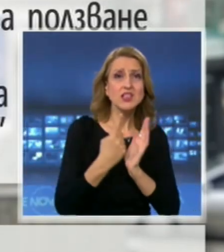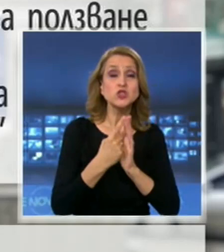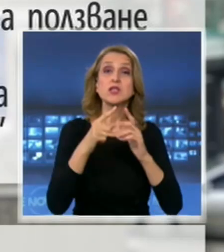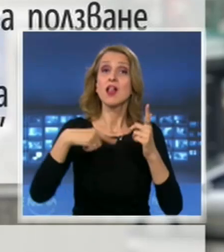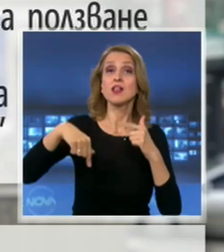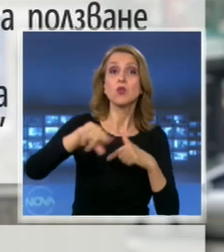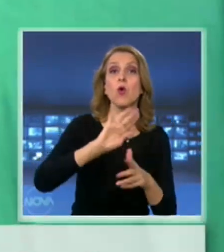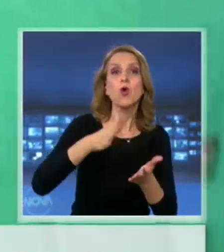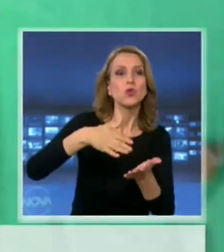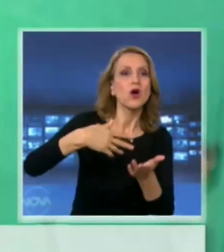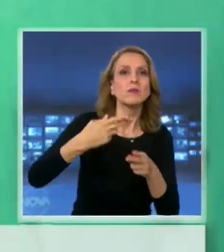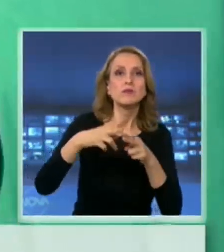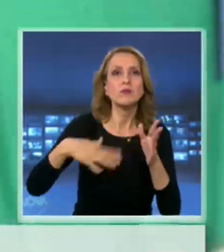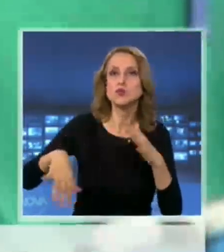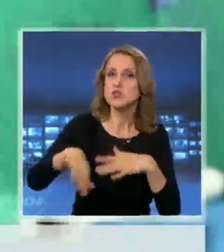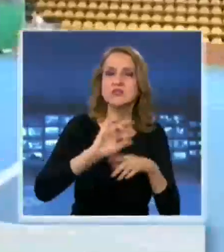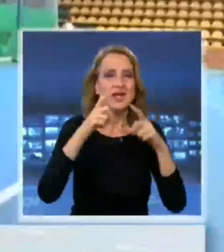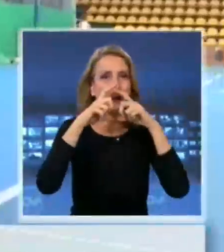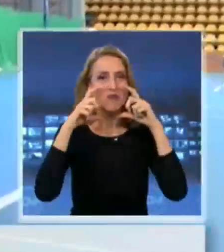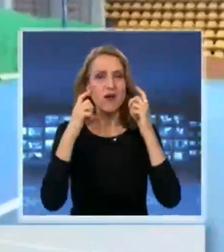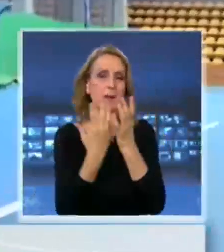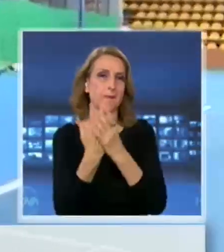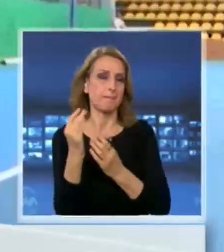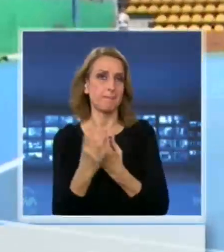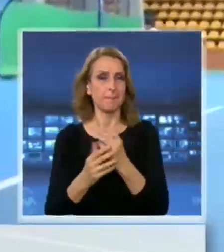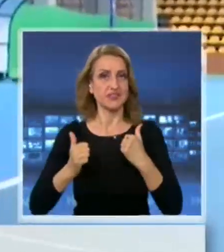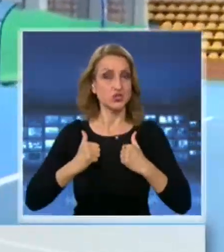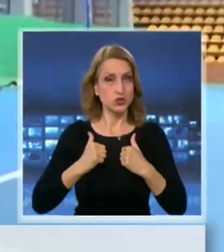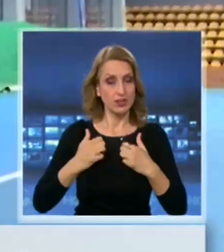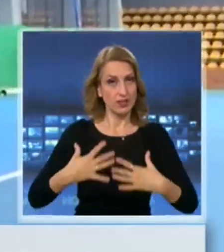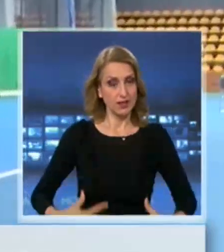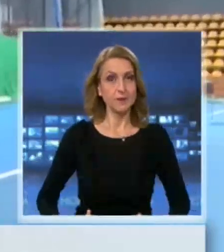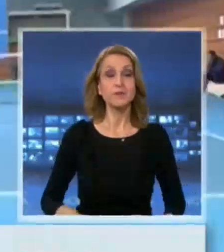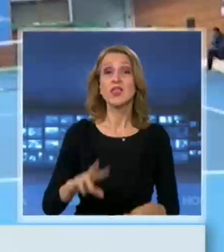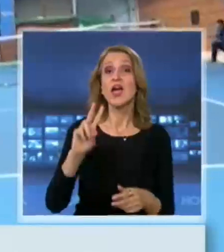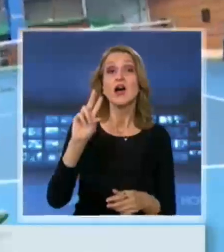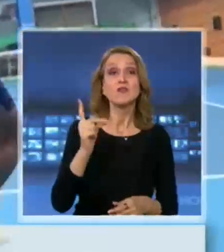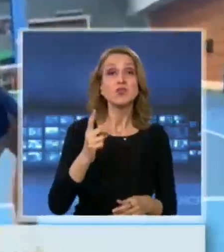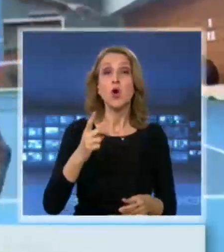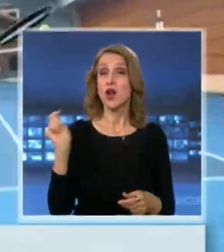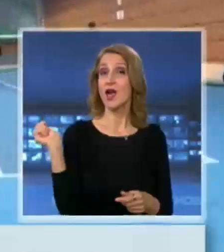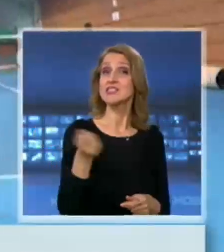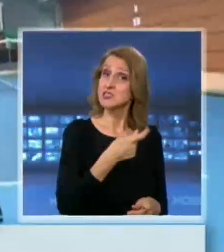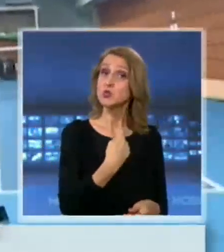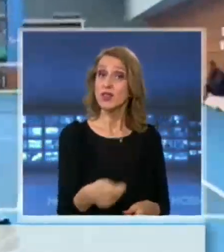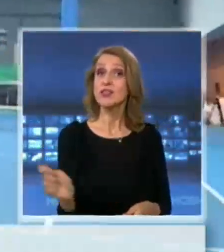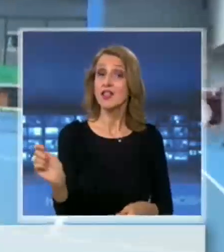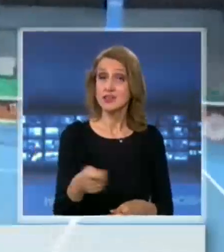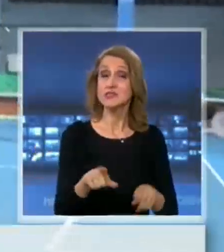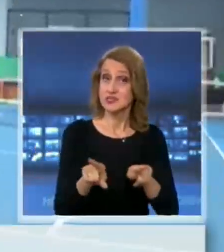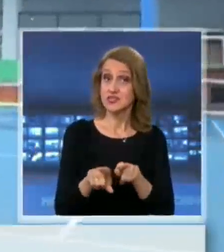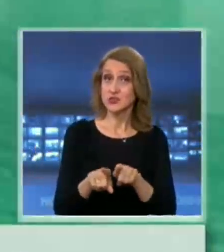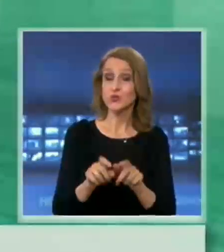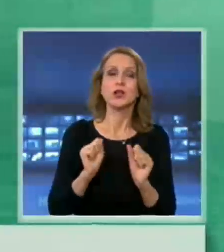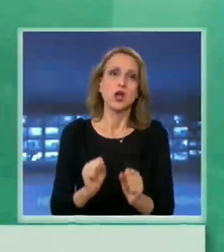персонала. Тези мерки ще въжат и при отварянето на тенис-кортовете. Втората ни ракета Димитър Кузманов вече поднови тренировките си.